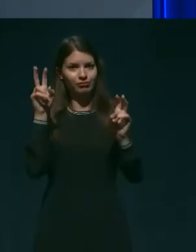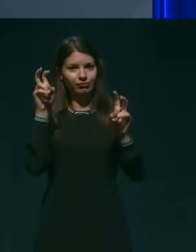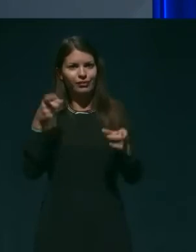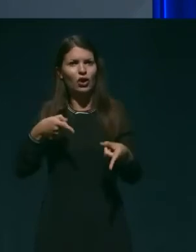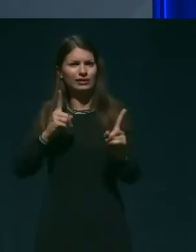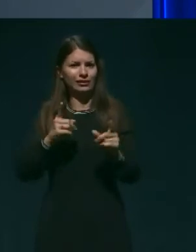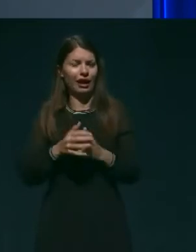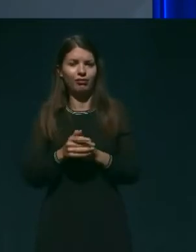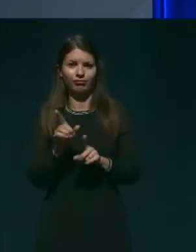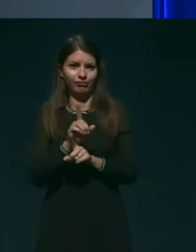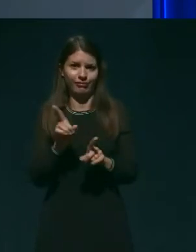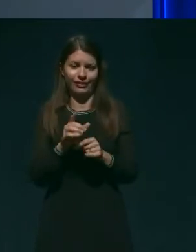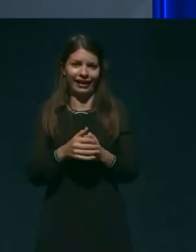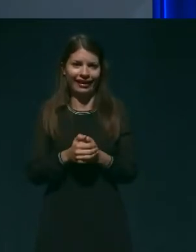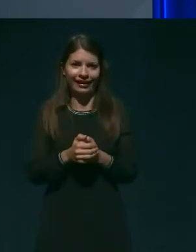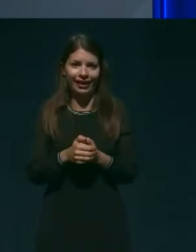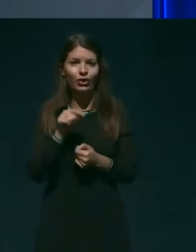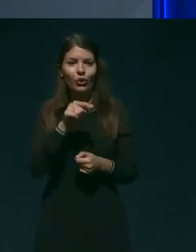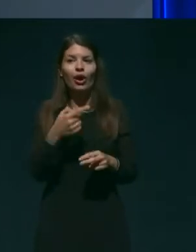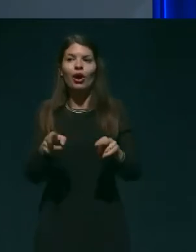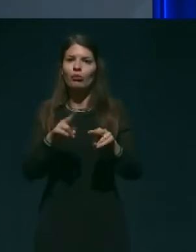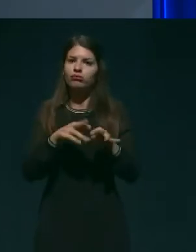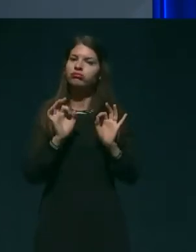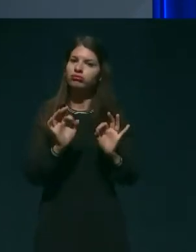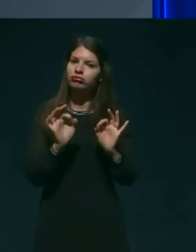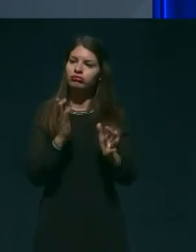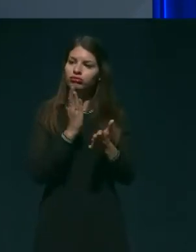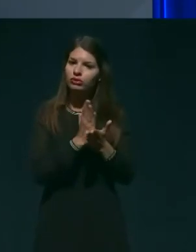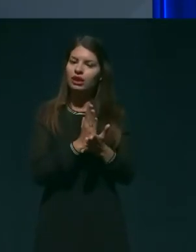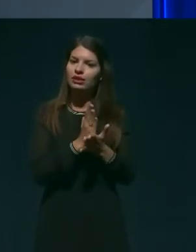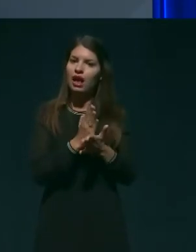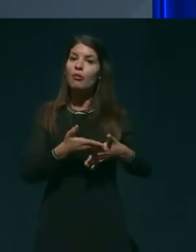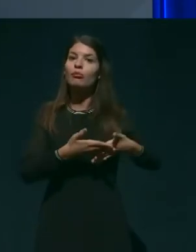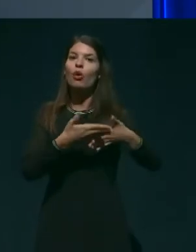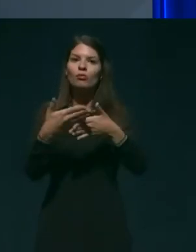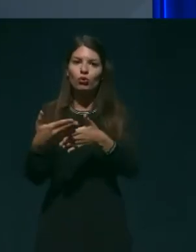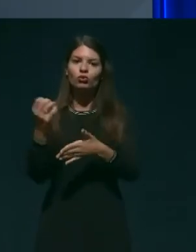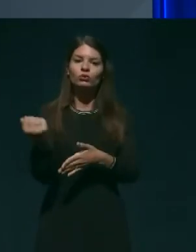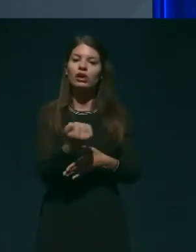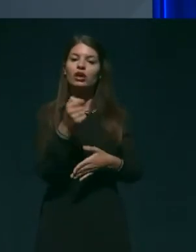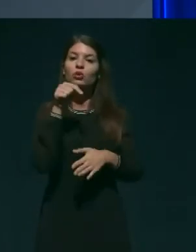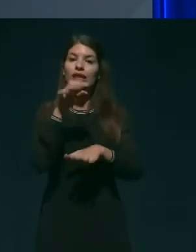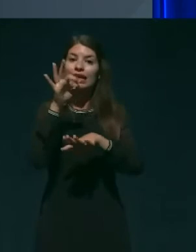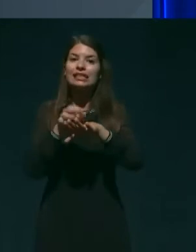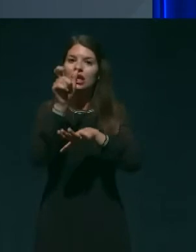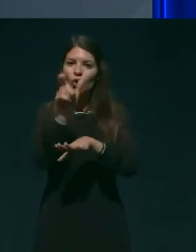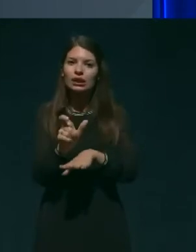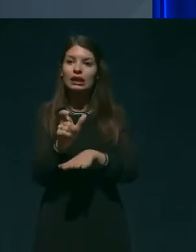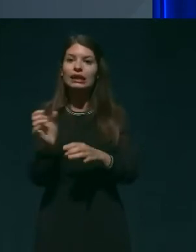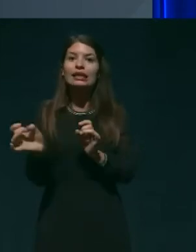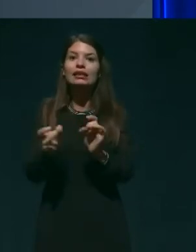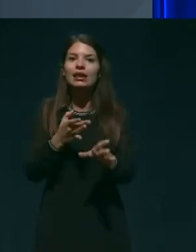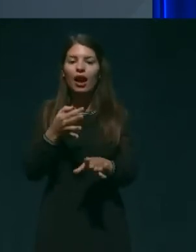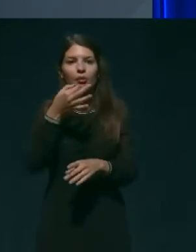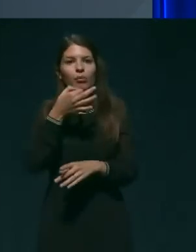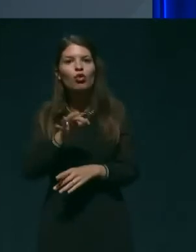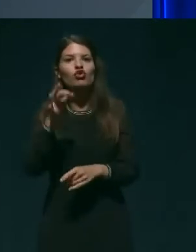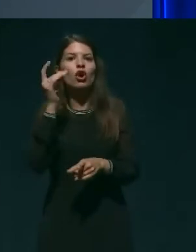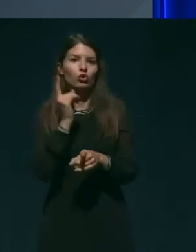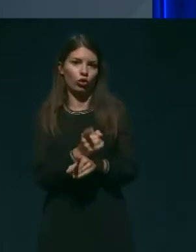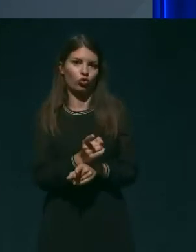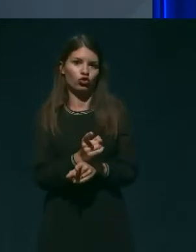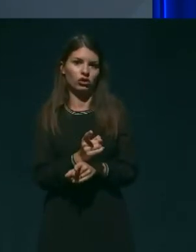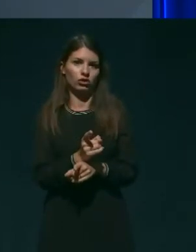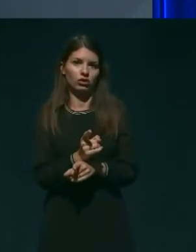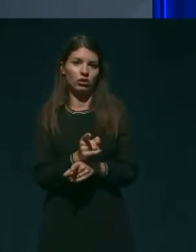Ampak neka hvaležna pomoč, ki je namenjena hitrejšemu in boljšemu odločenju tega zdravnika, ki se